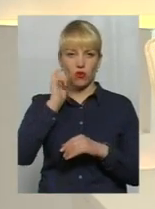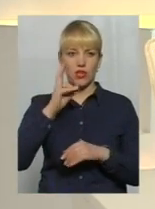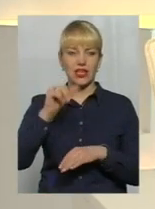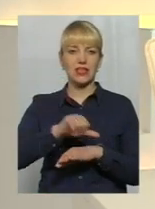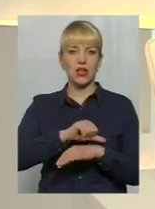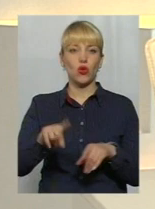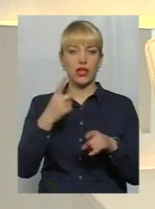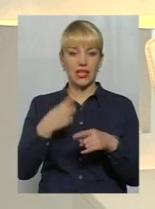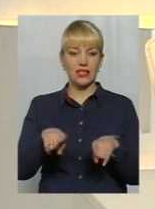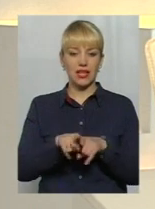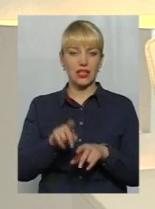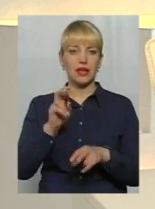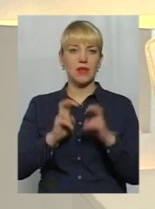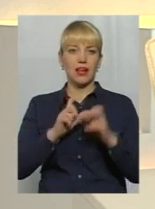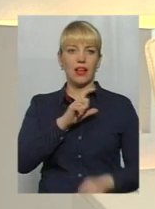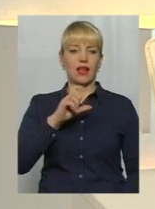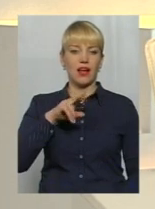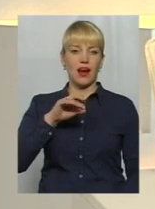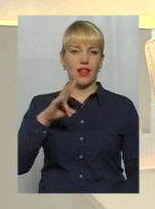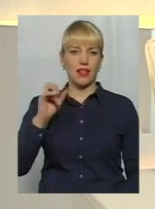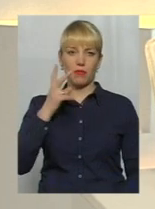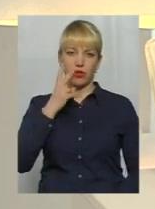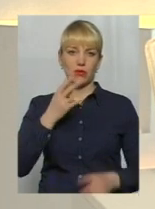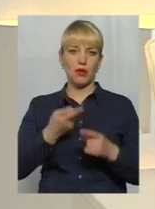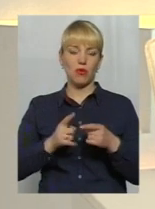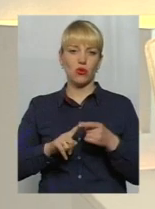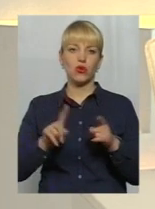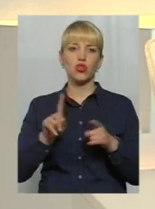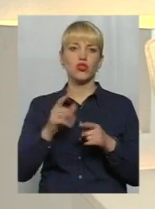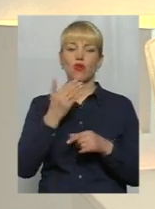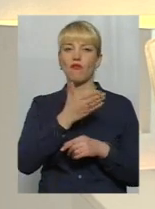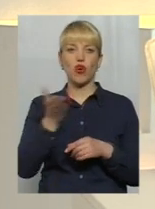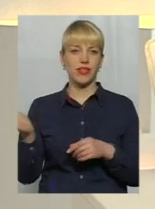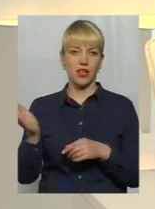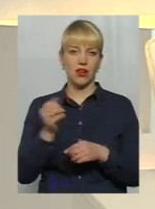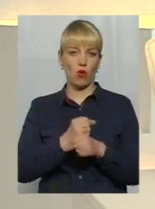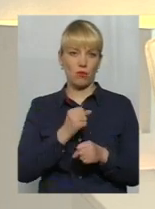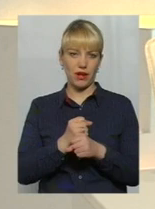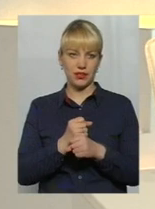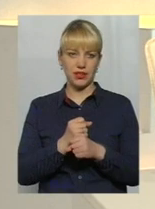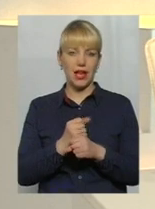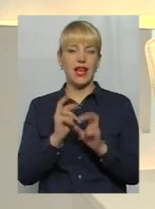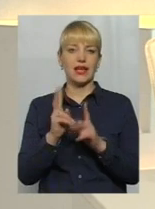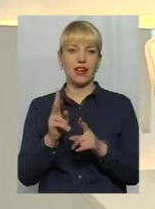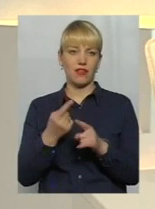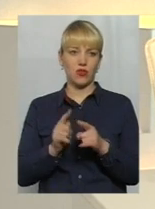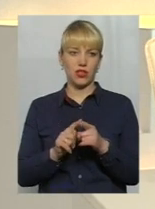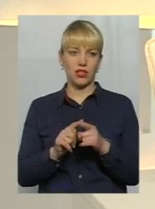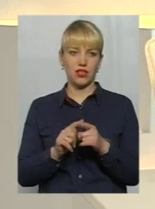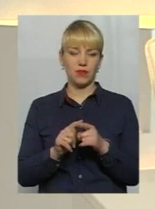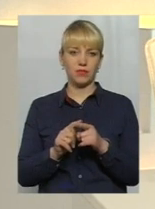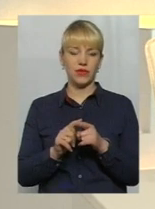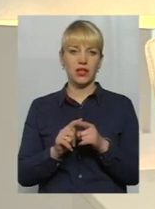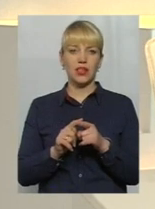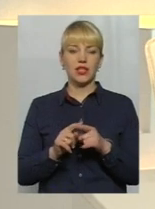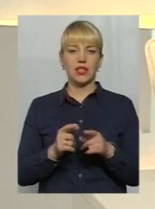таких підприємств – Хеліна. Давайте подивимося про нього. Що вони роблять, як вони розвиваються в